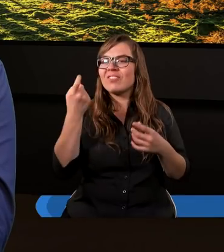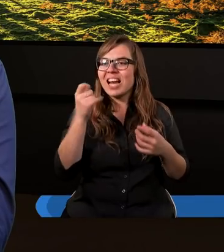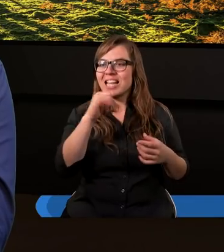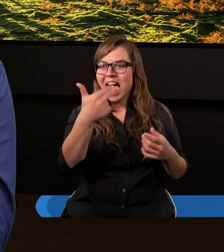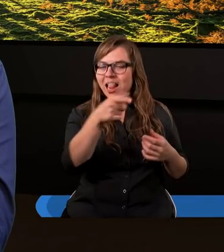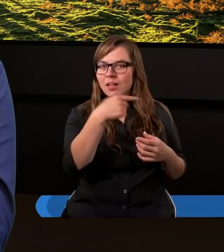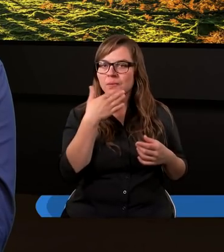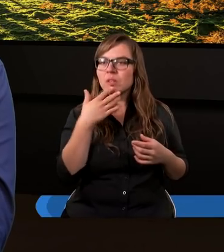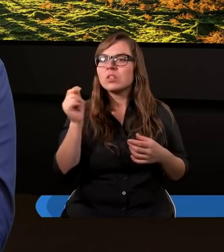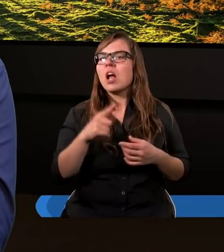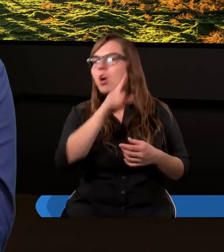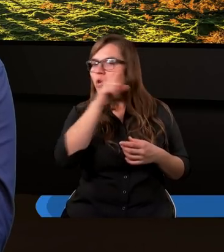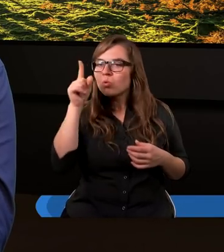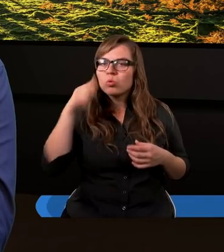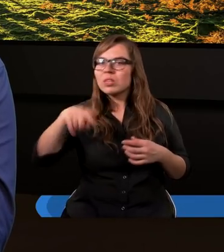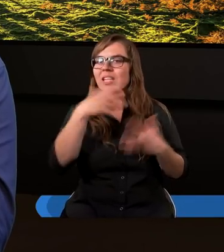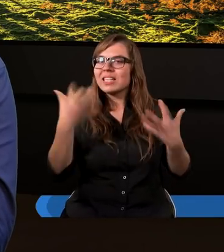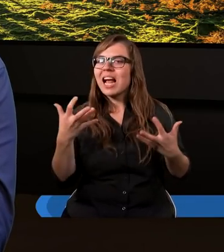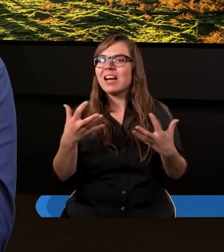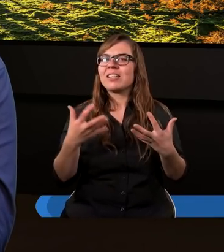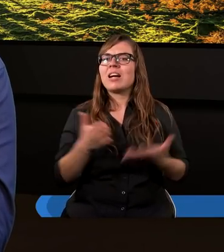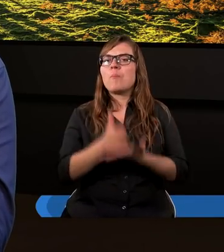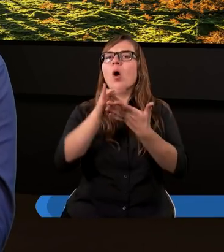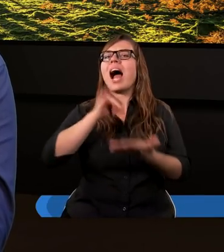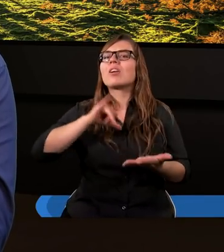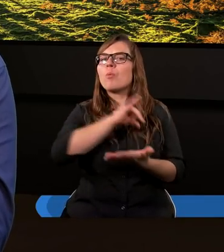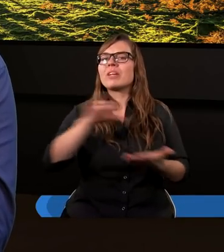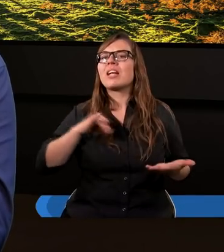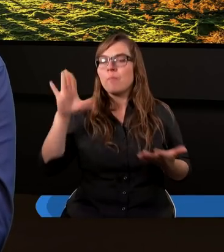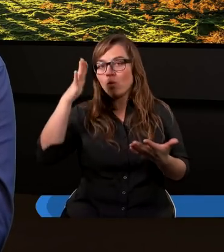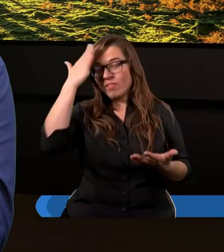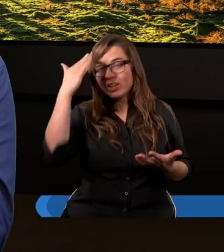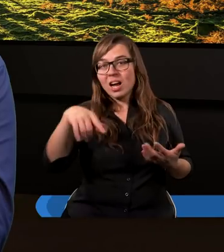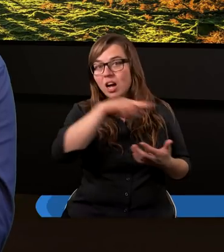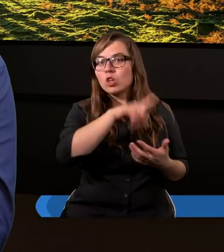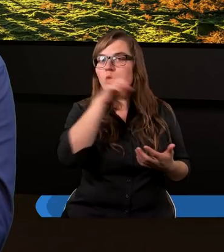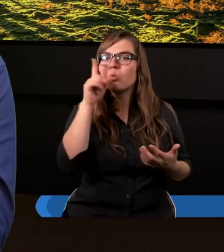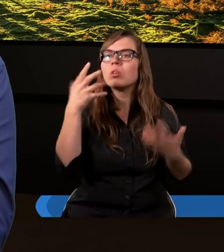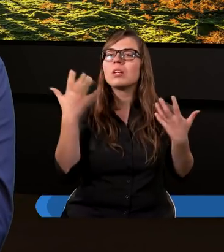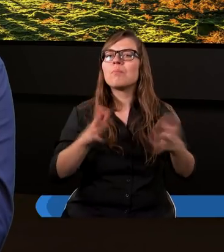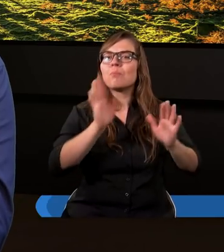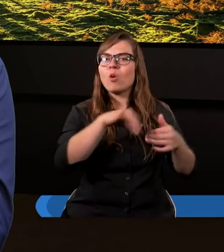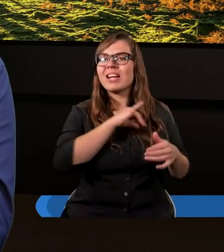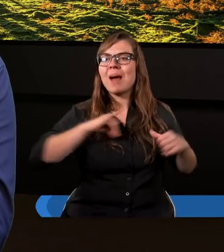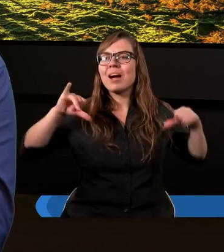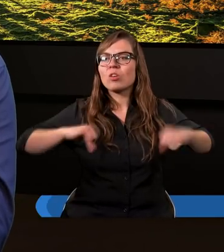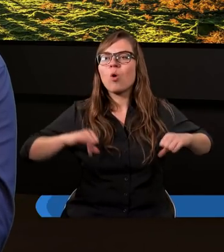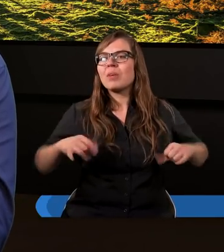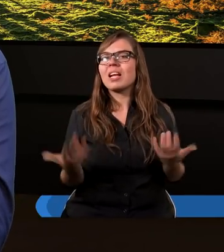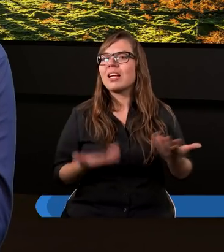ludzie chcieli poradzić sobie sami. Bóg wiedział, że ludzkość pozostawiona sama sobie,